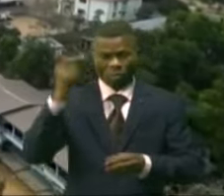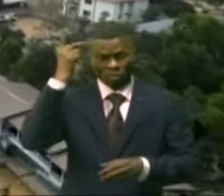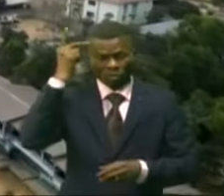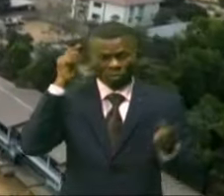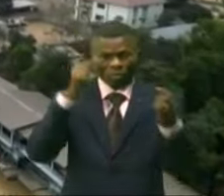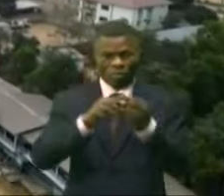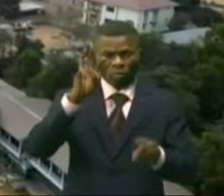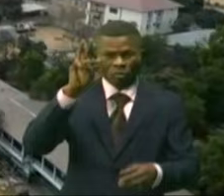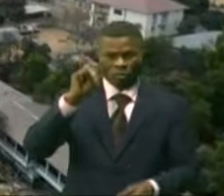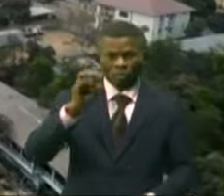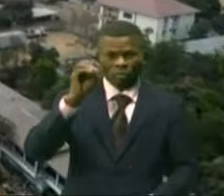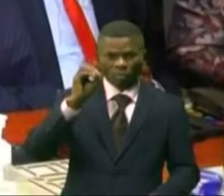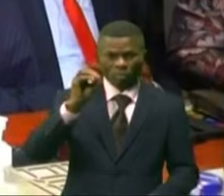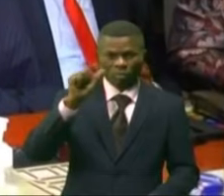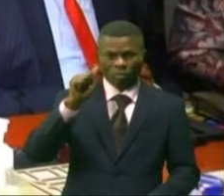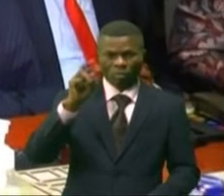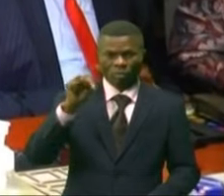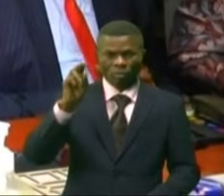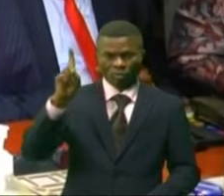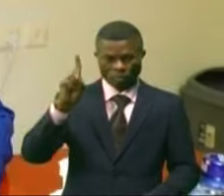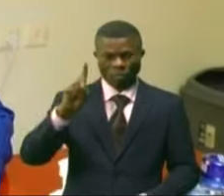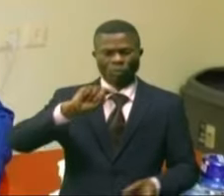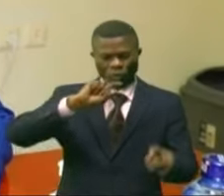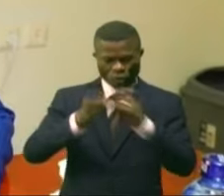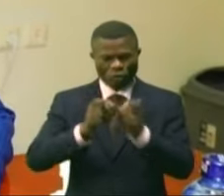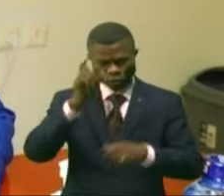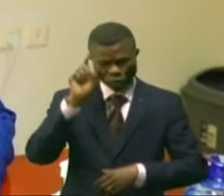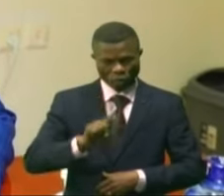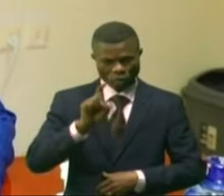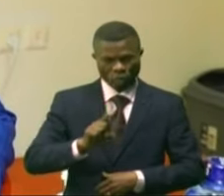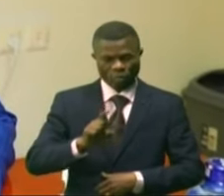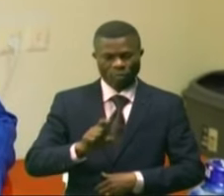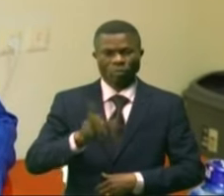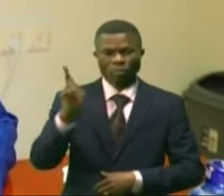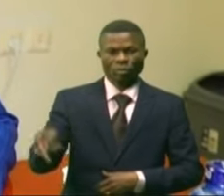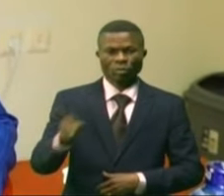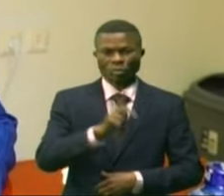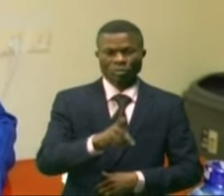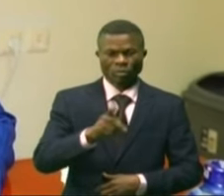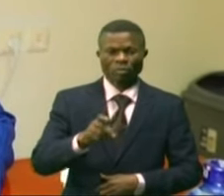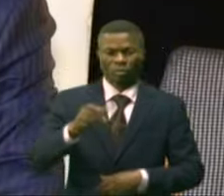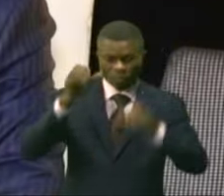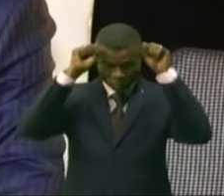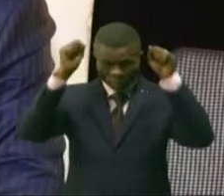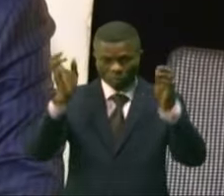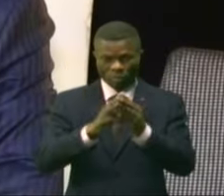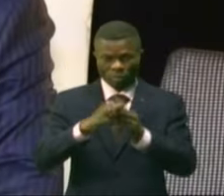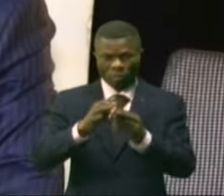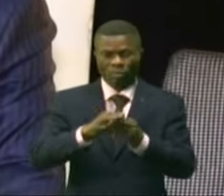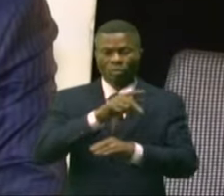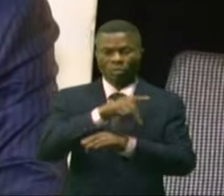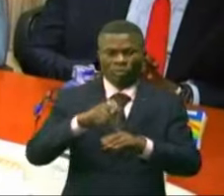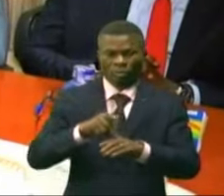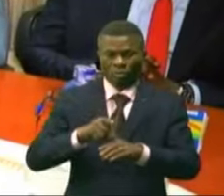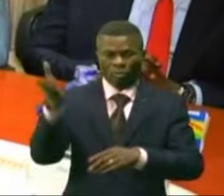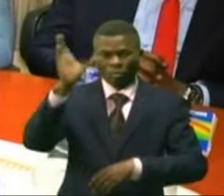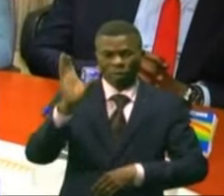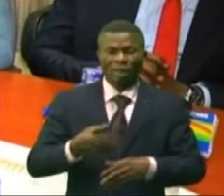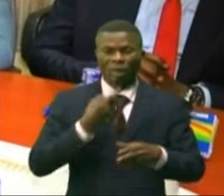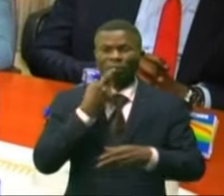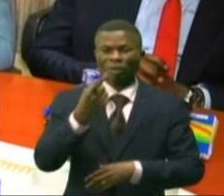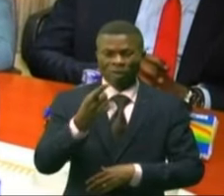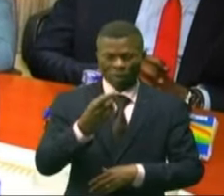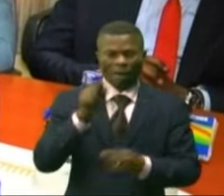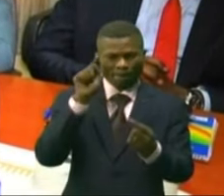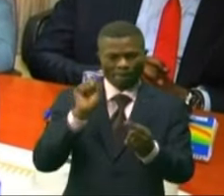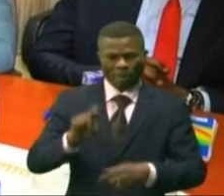-Mwanda, dont le gabarit devra changer. Papi Mantezolo, président de l'Assemblée provinciale du Congo central, a exprimé quelques